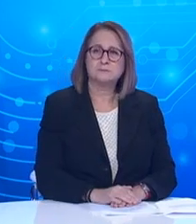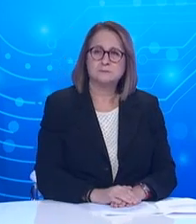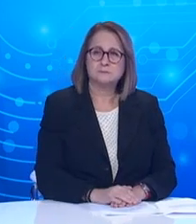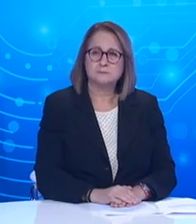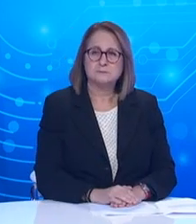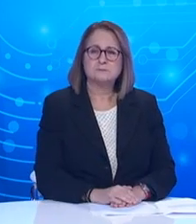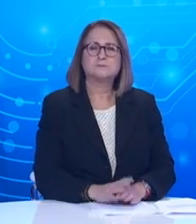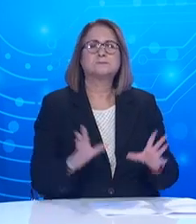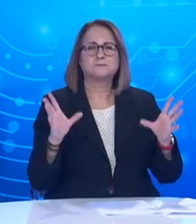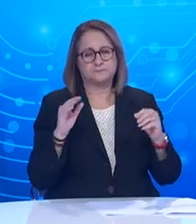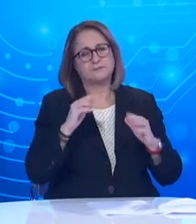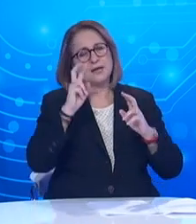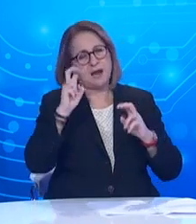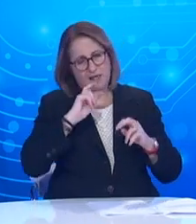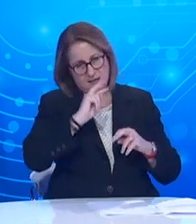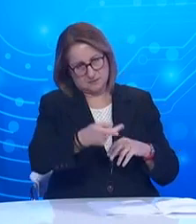Σχετικά με το πρώτο σας ερώτημα.